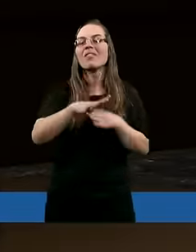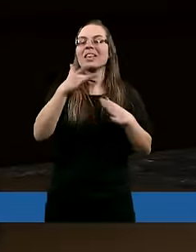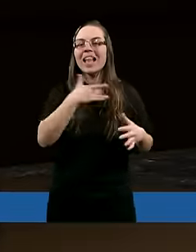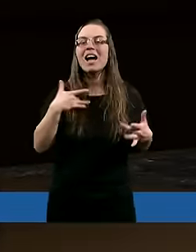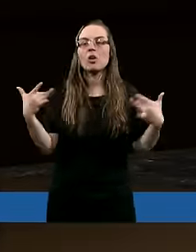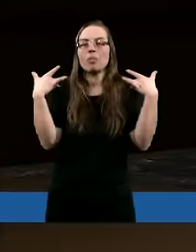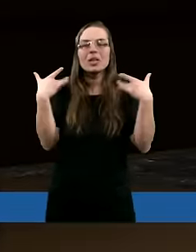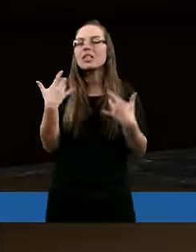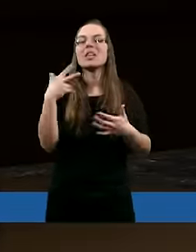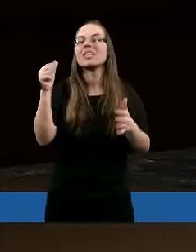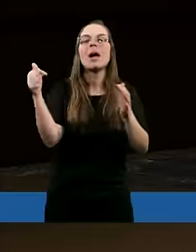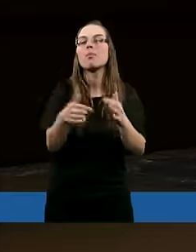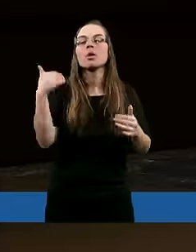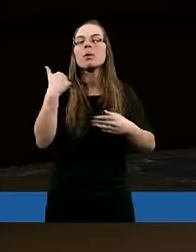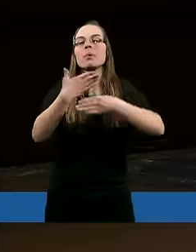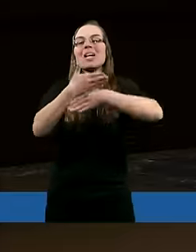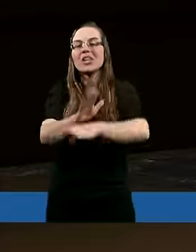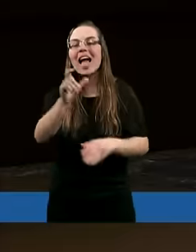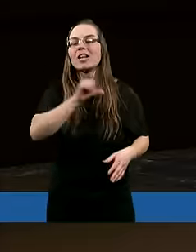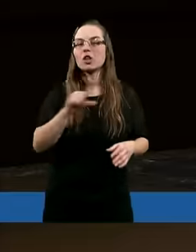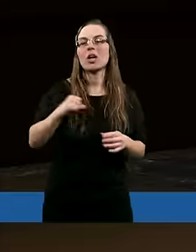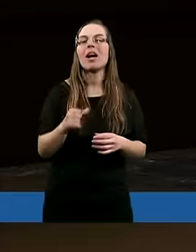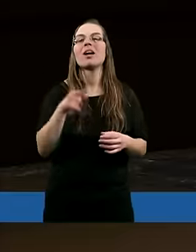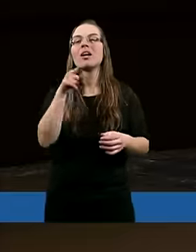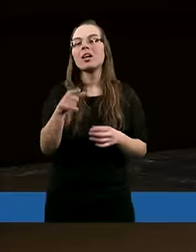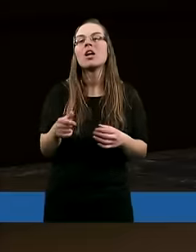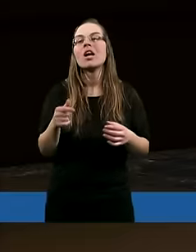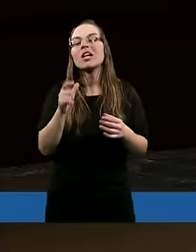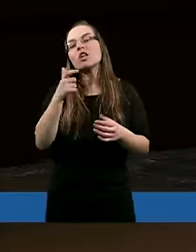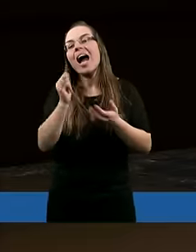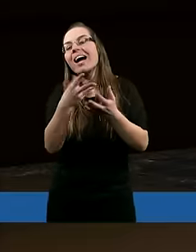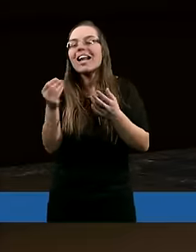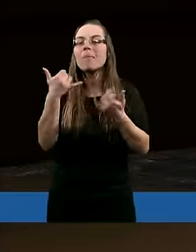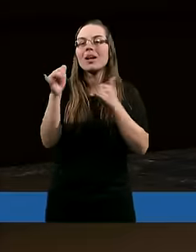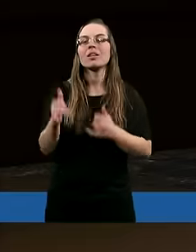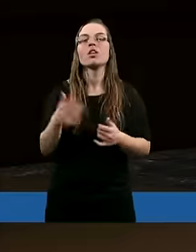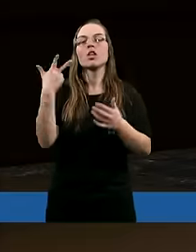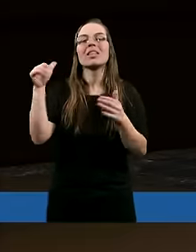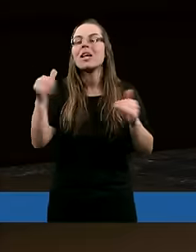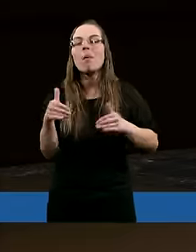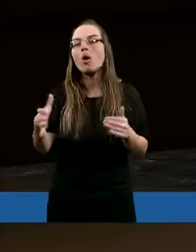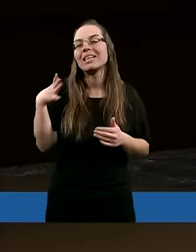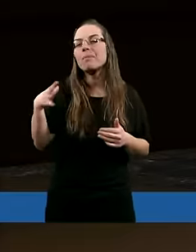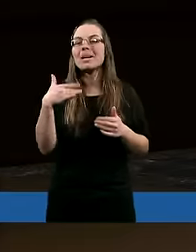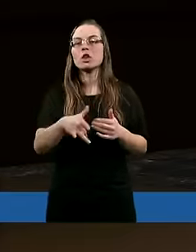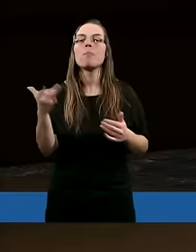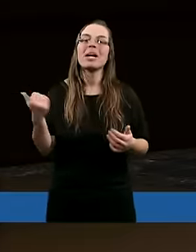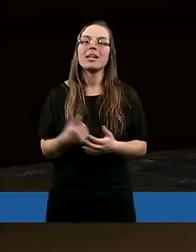naszym życiu. Nie moglibyśmy się dzielić. Nie oczekując zapłaty. Nie moglibyśmy